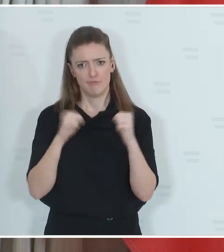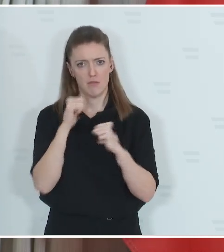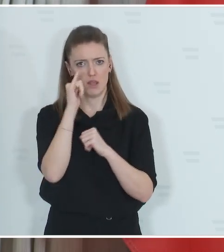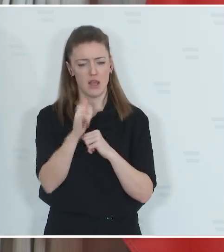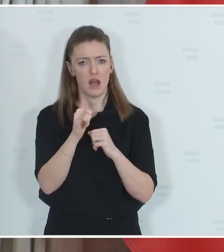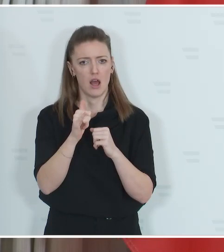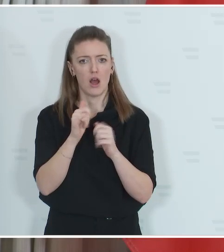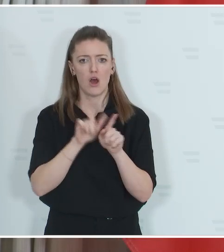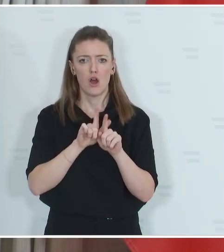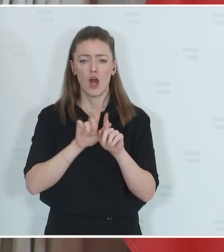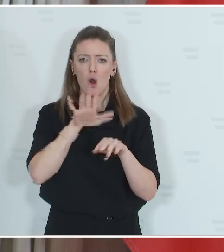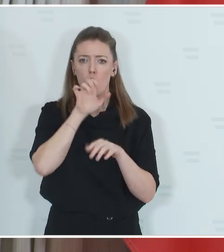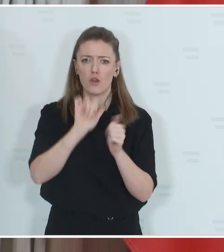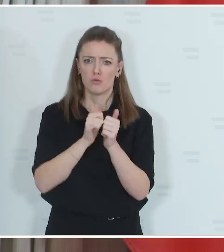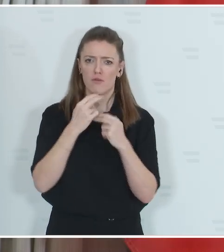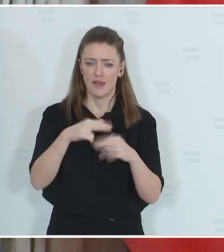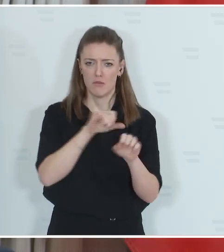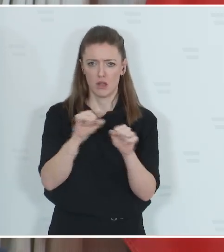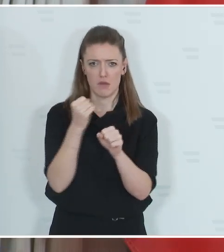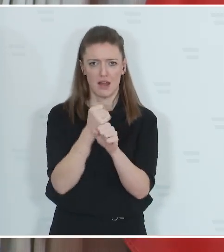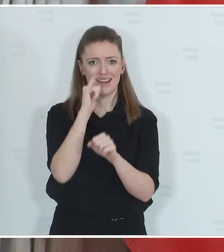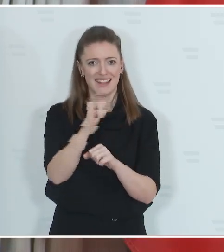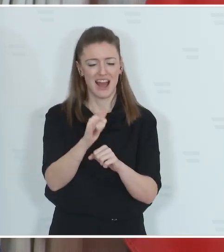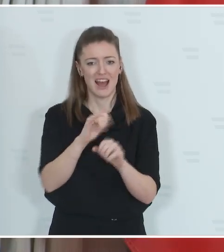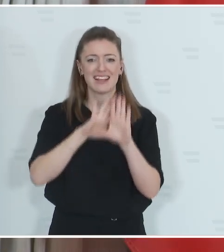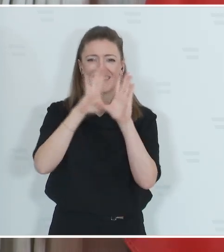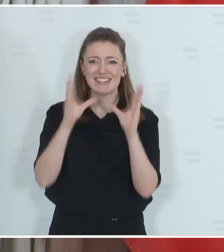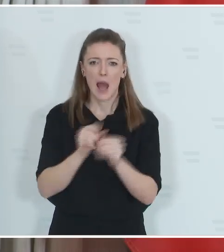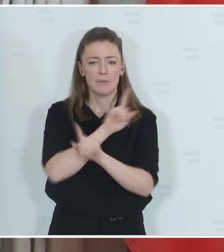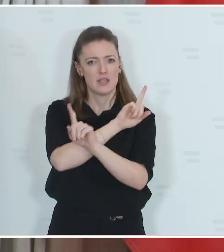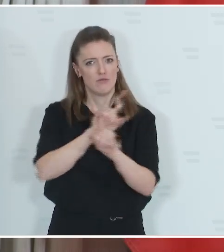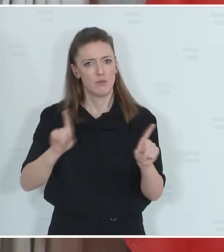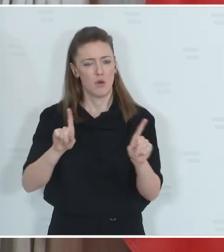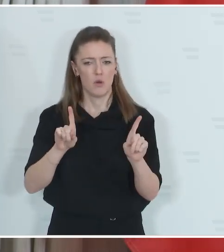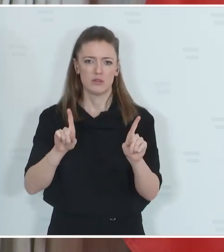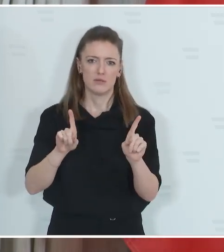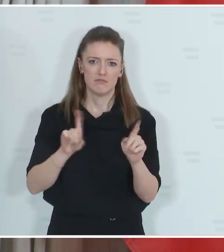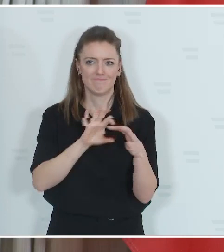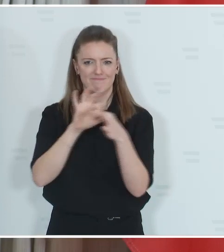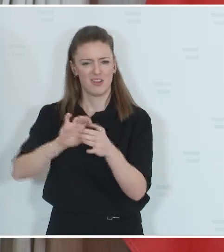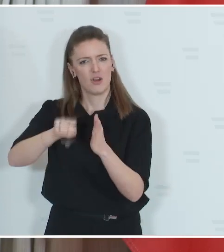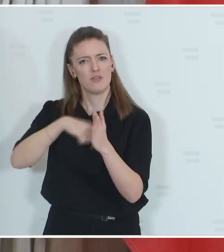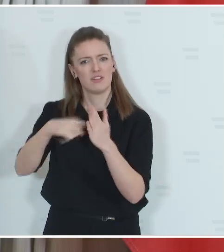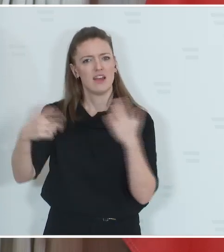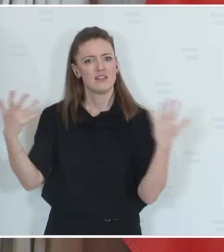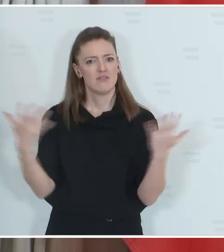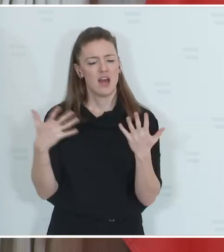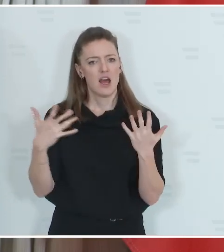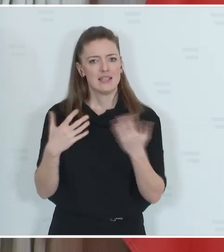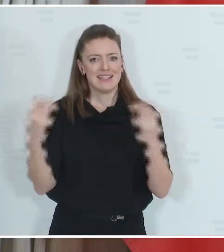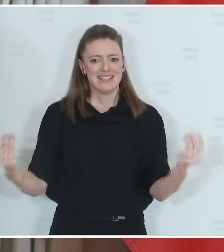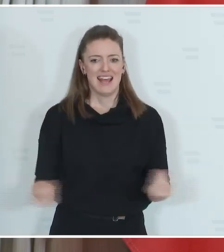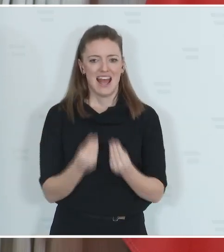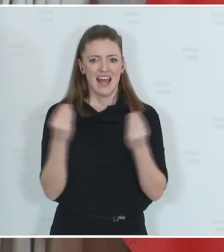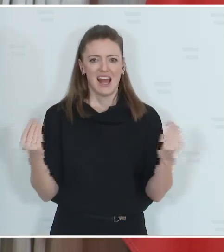weiter ermöglichen. Wir glauben einfach, dass ein komplettes Verbot nur dazu geführt hätte, dass die Dinge in eine